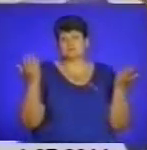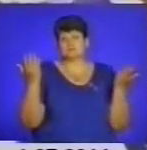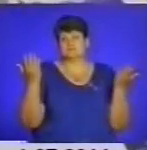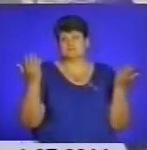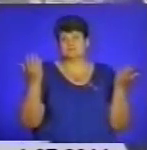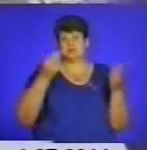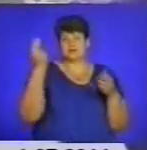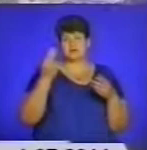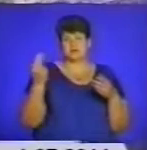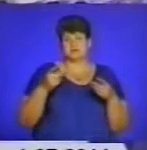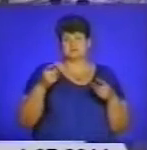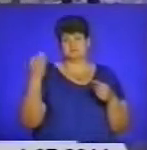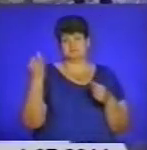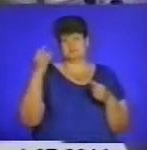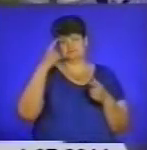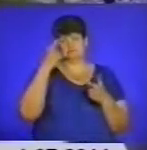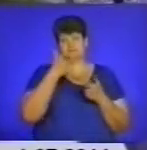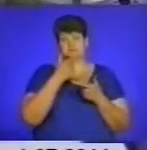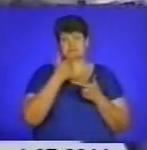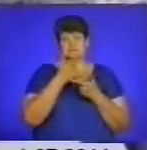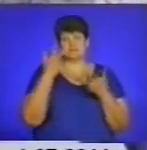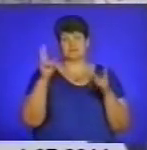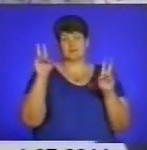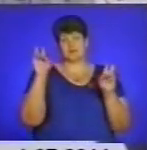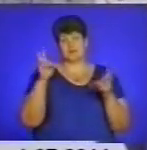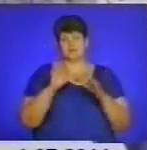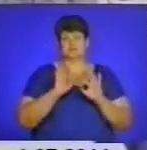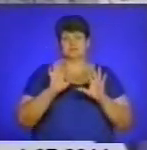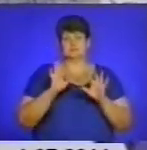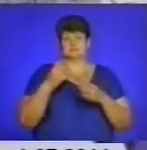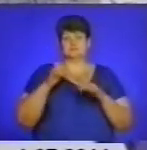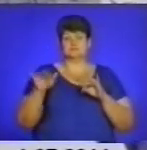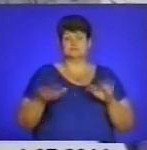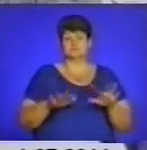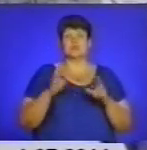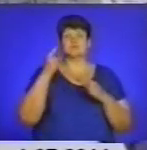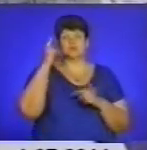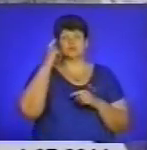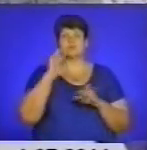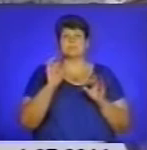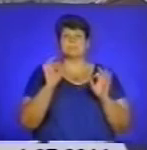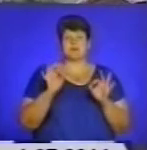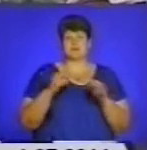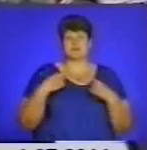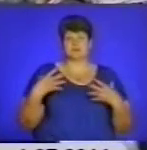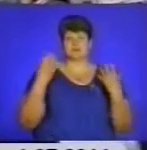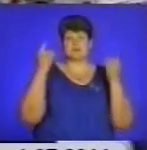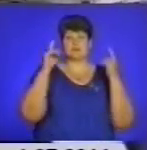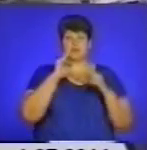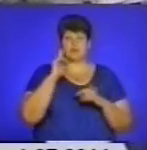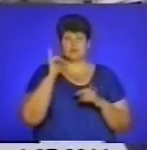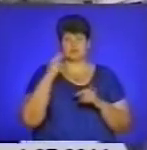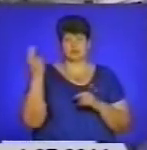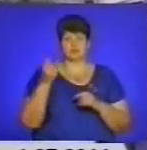Картини на популярні теми, освічуються сучасні події. А як ви думаєте, як правильно святкувати День молоді у заразній час? По